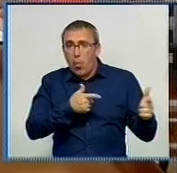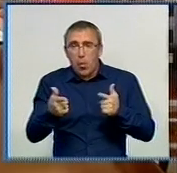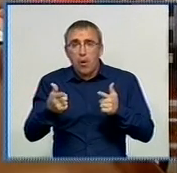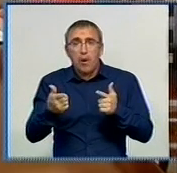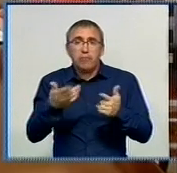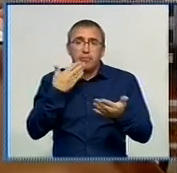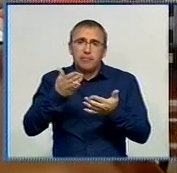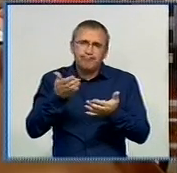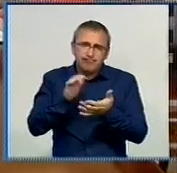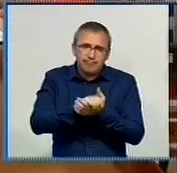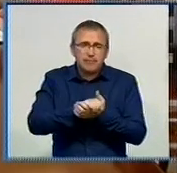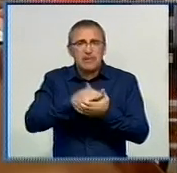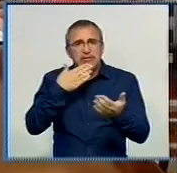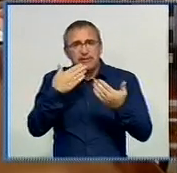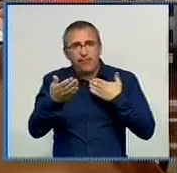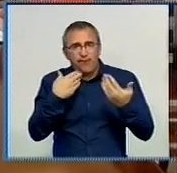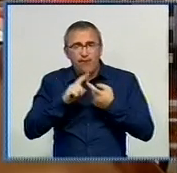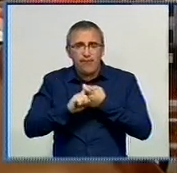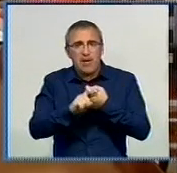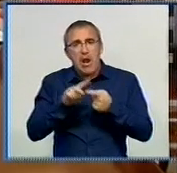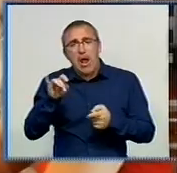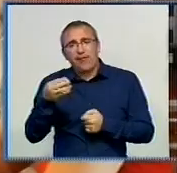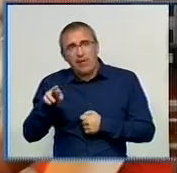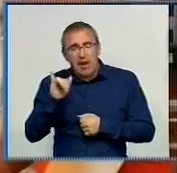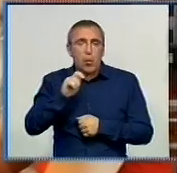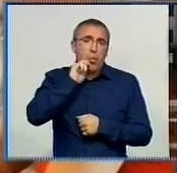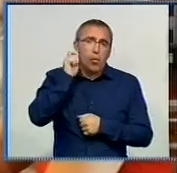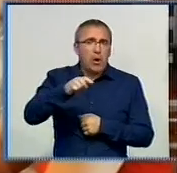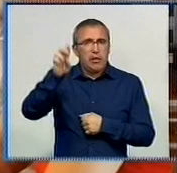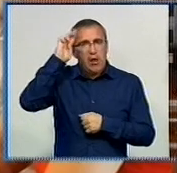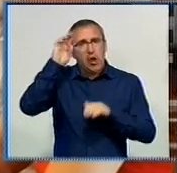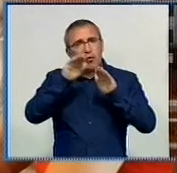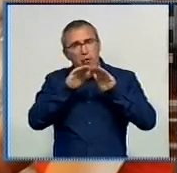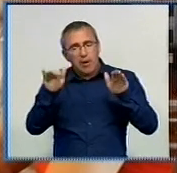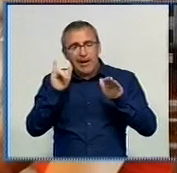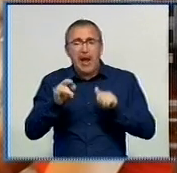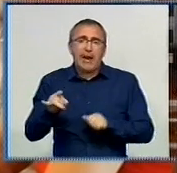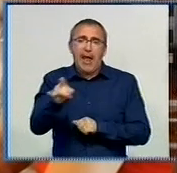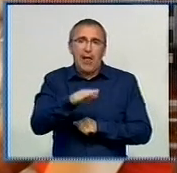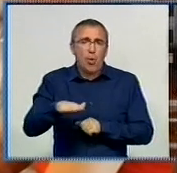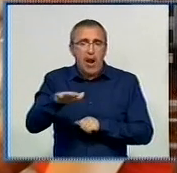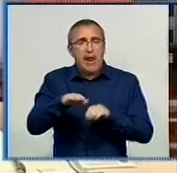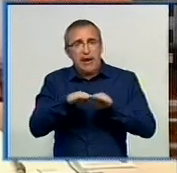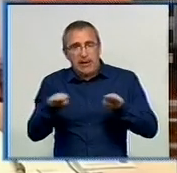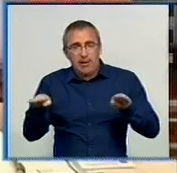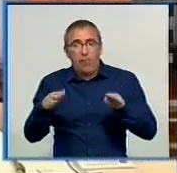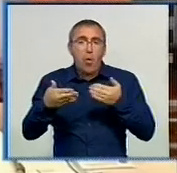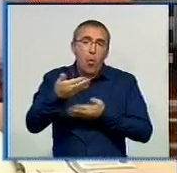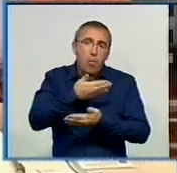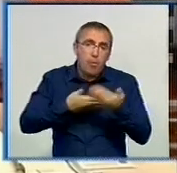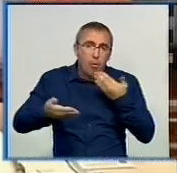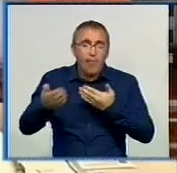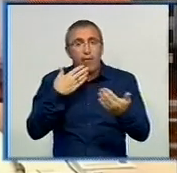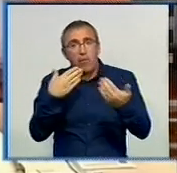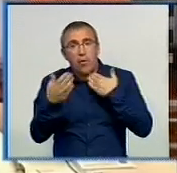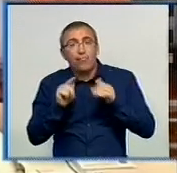налагодження тісніших зв'язків між Латвійською республікою та Україною, як на державному, так і на регіональному рівнях. Обговорили учасники діалогу